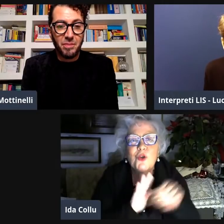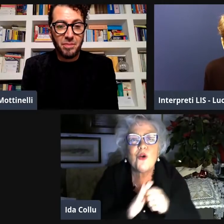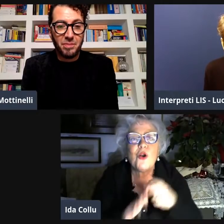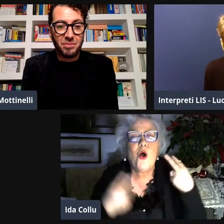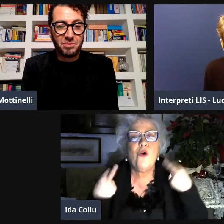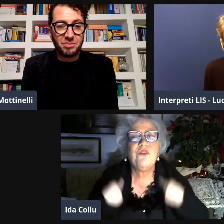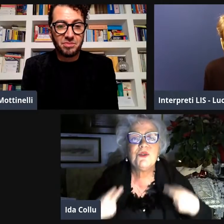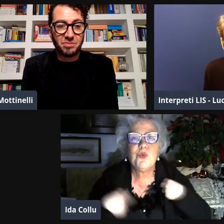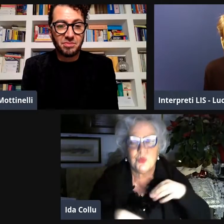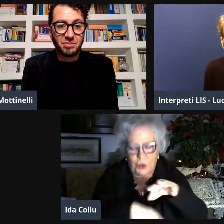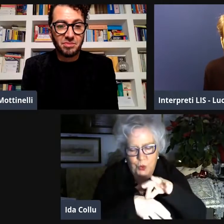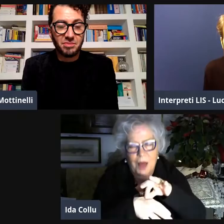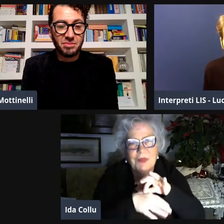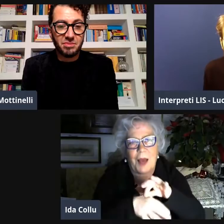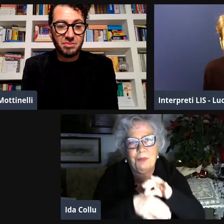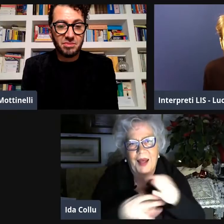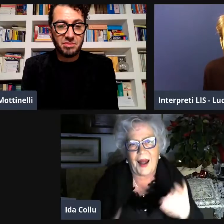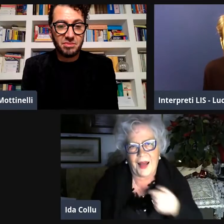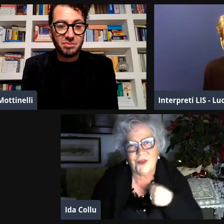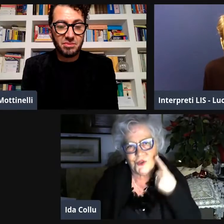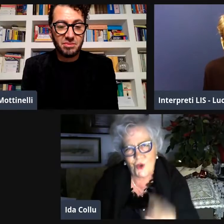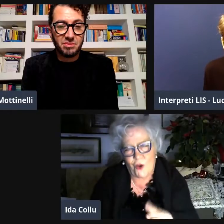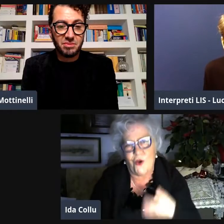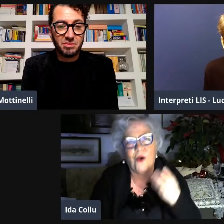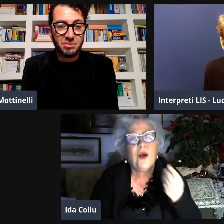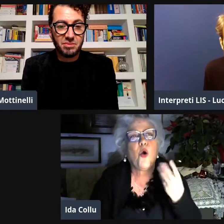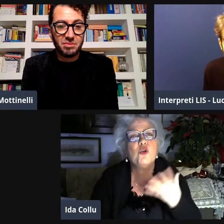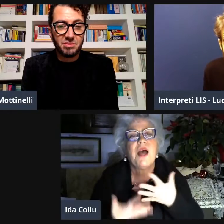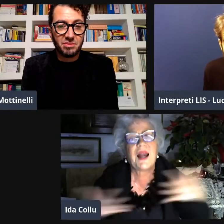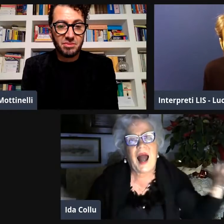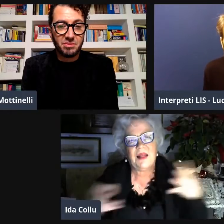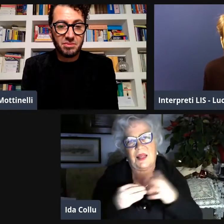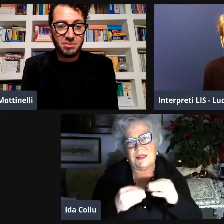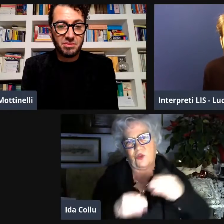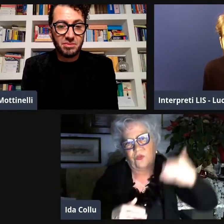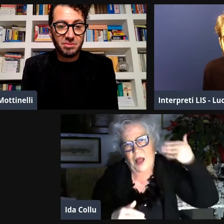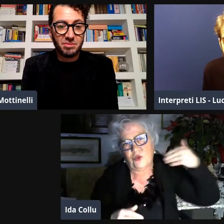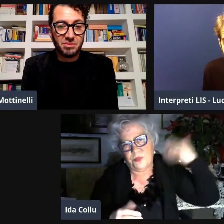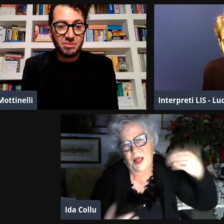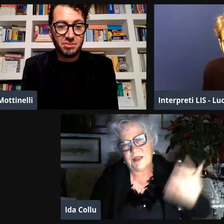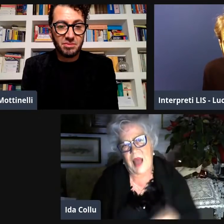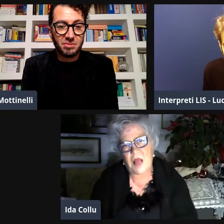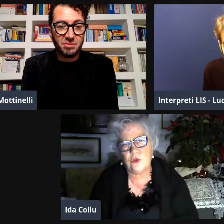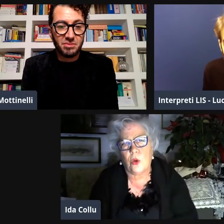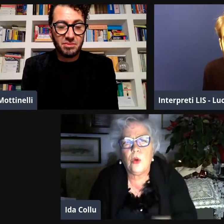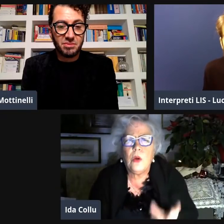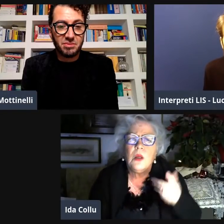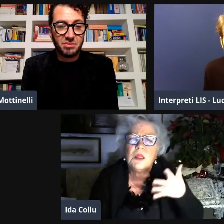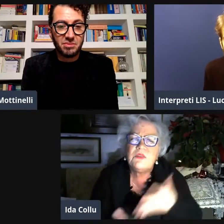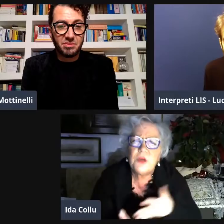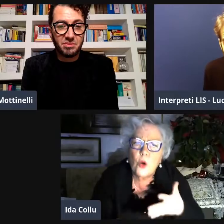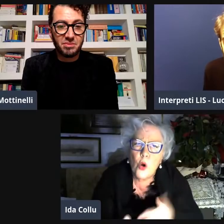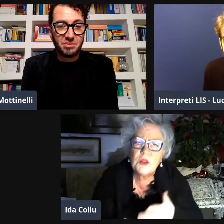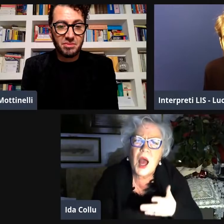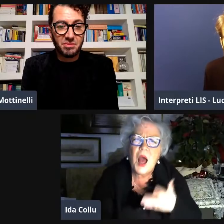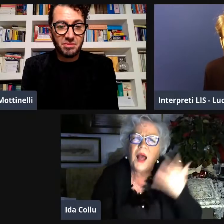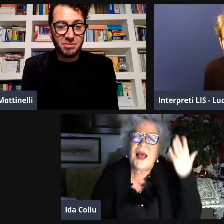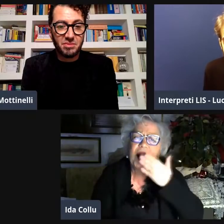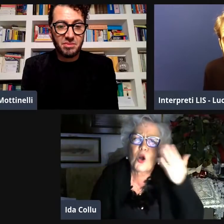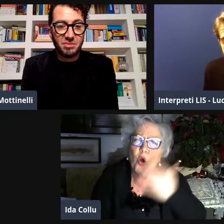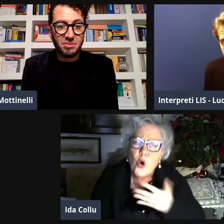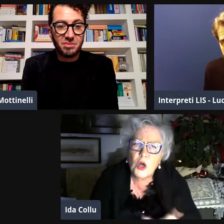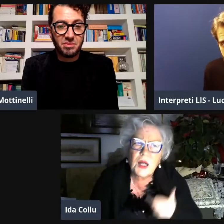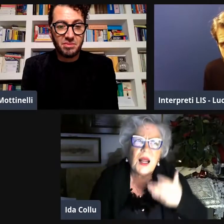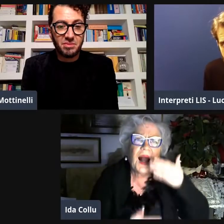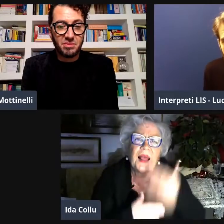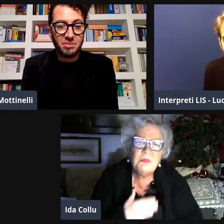può parlare non deve parlare io la storia l'ho vissuta sulla mia pelle so cos'è stato fatto di grande